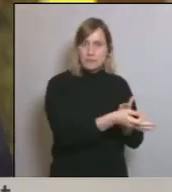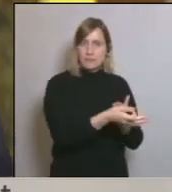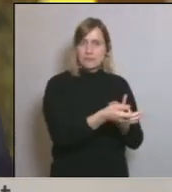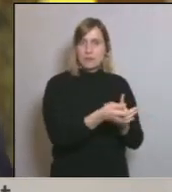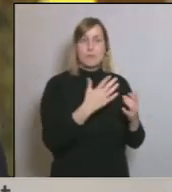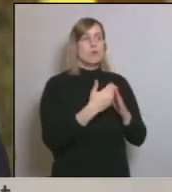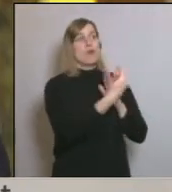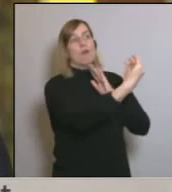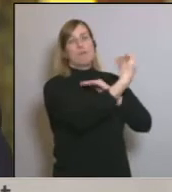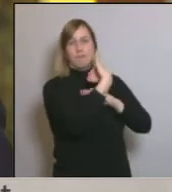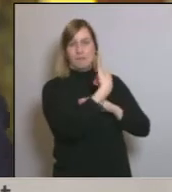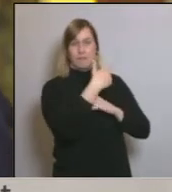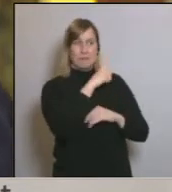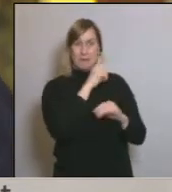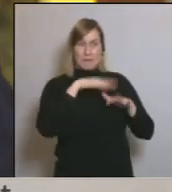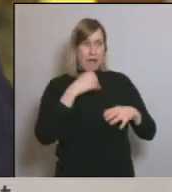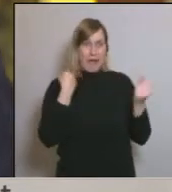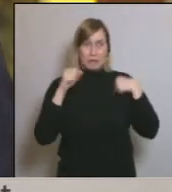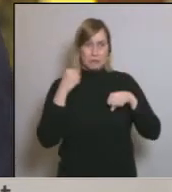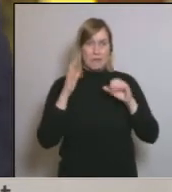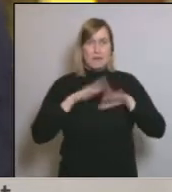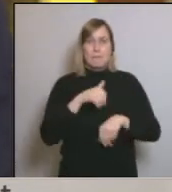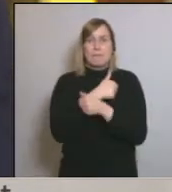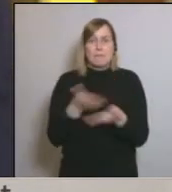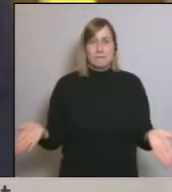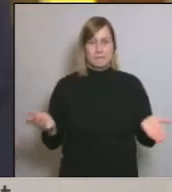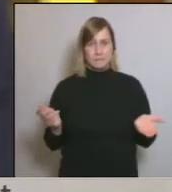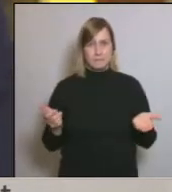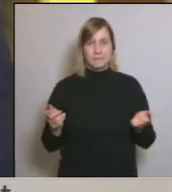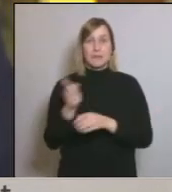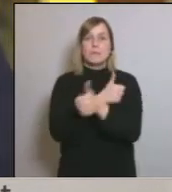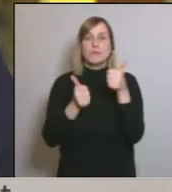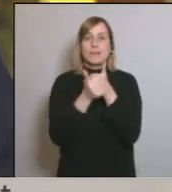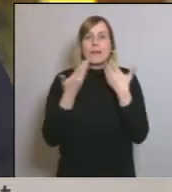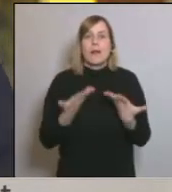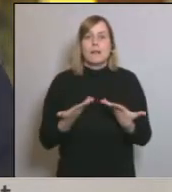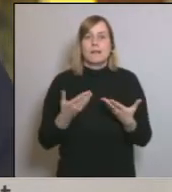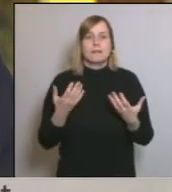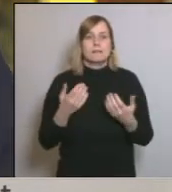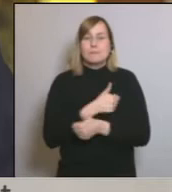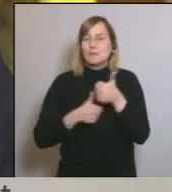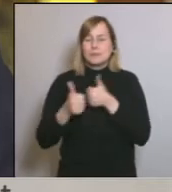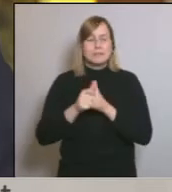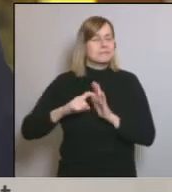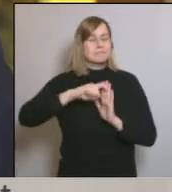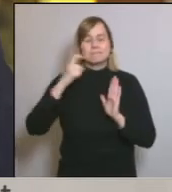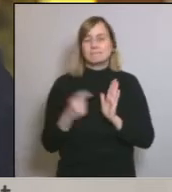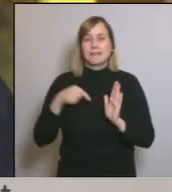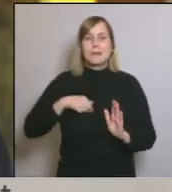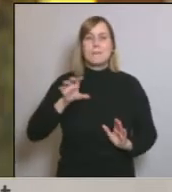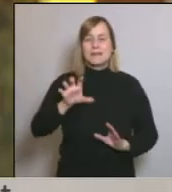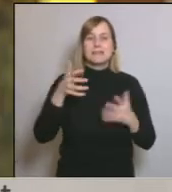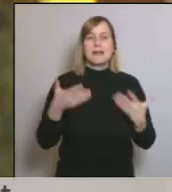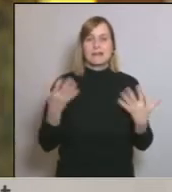actuacions que finalment acaben no servir per res. La prioritat ara la prioritat absoluta d'aquest país ara